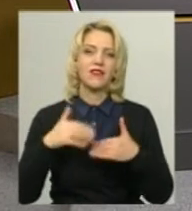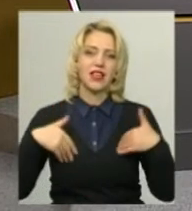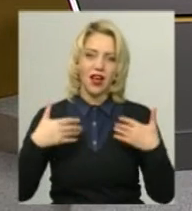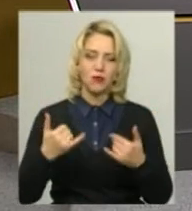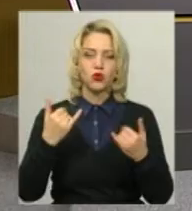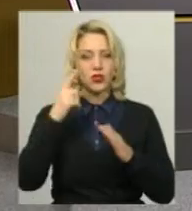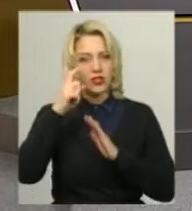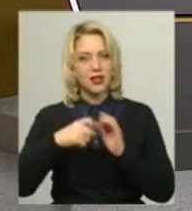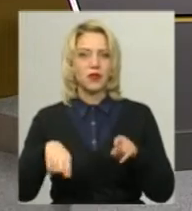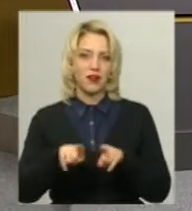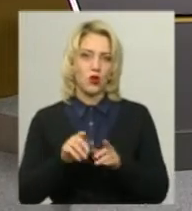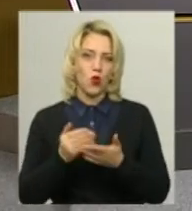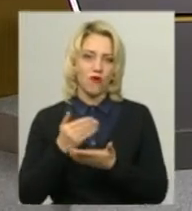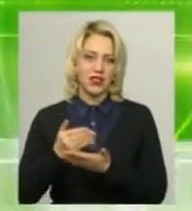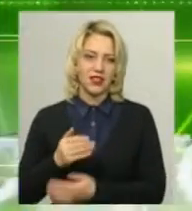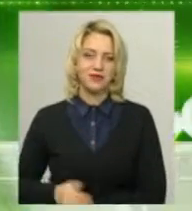дізнаєтесь про такі новини.